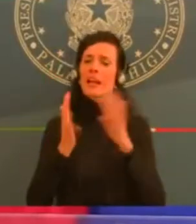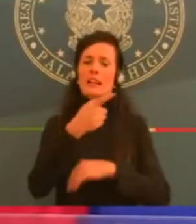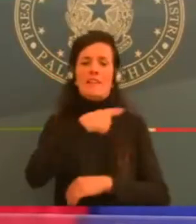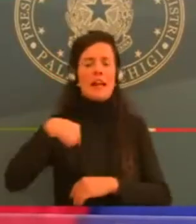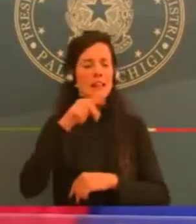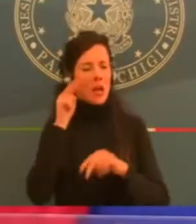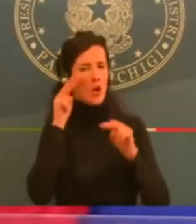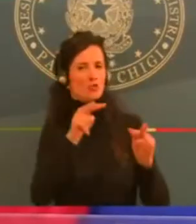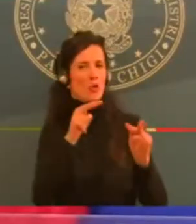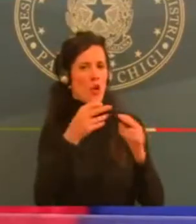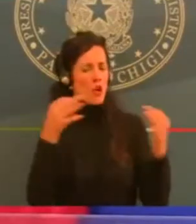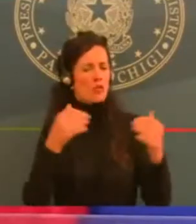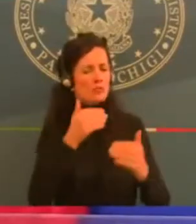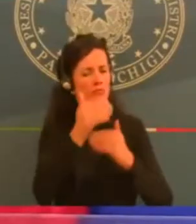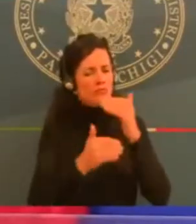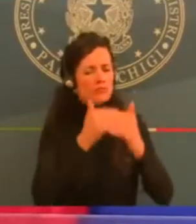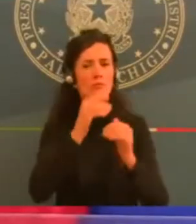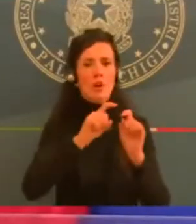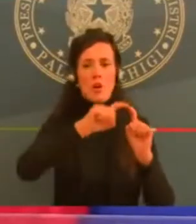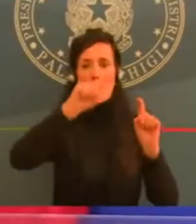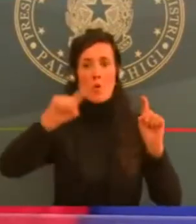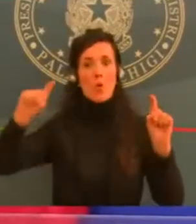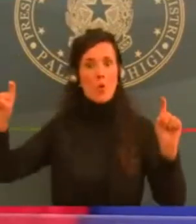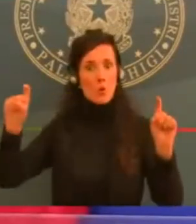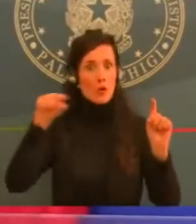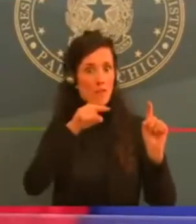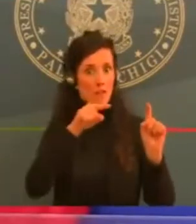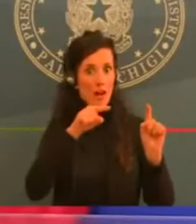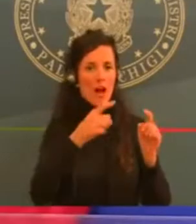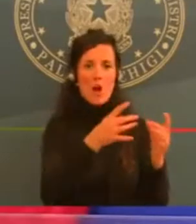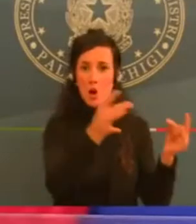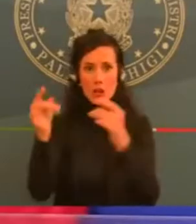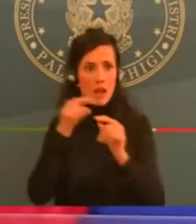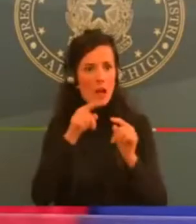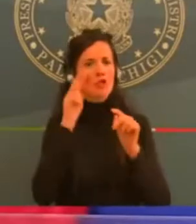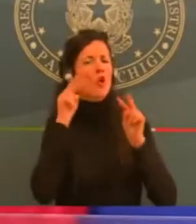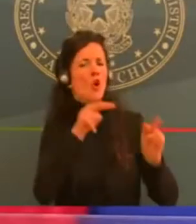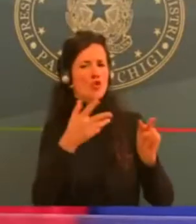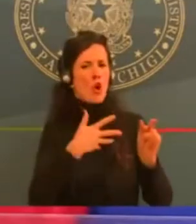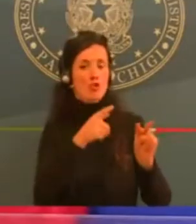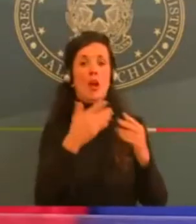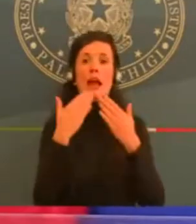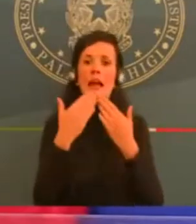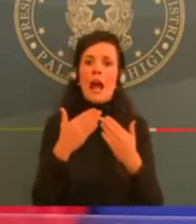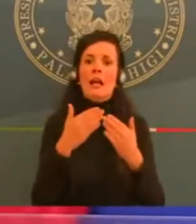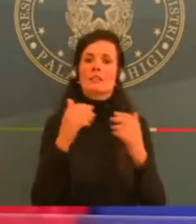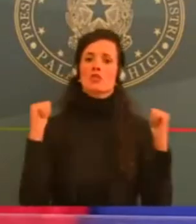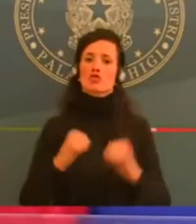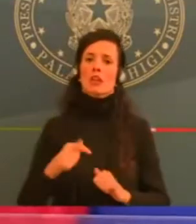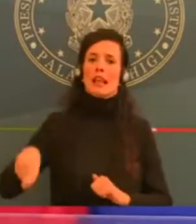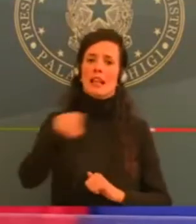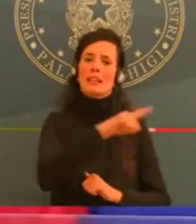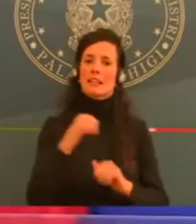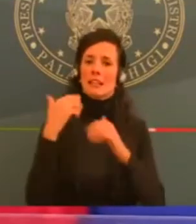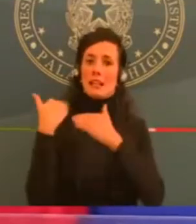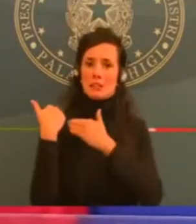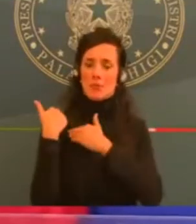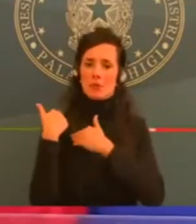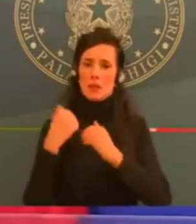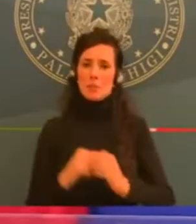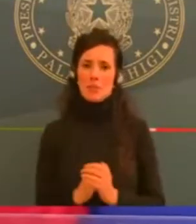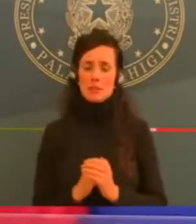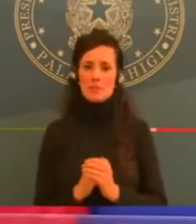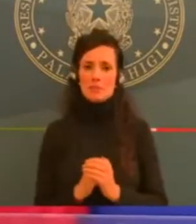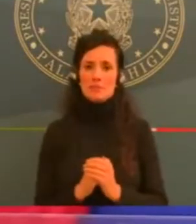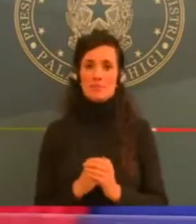ricordo, ci ha permesso di evitare il lockdown generalizzato che avrebbe danneggiato a lungo e gravemente, peraltro per